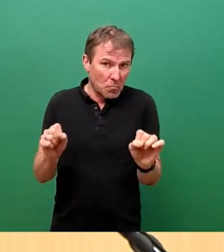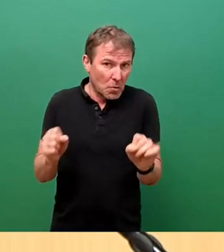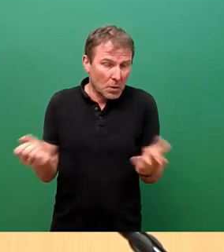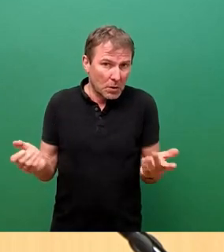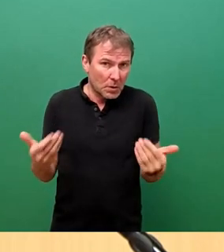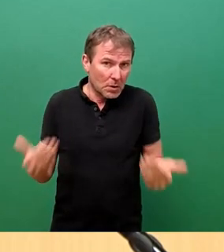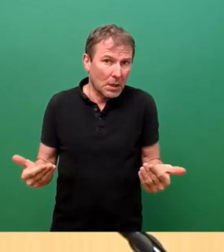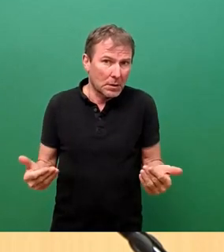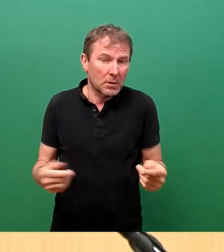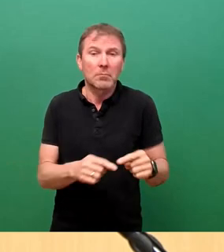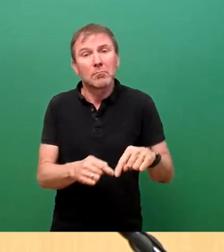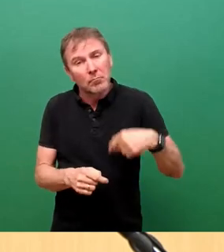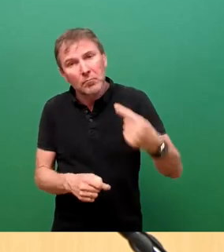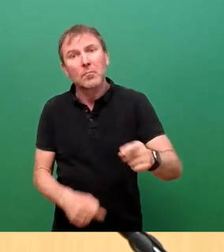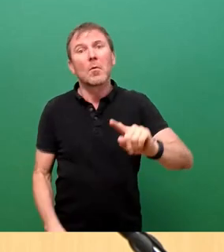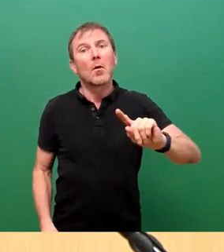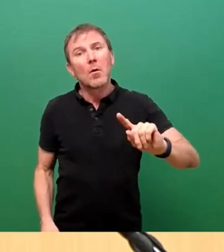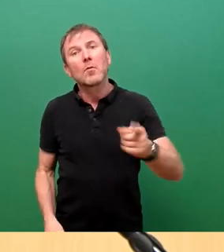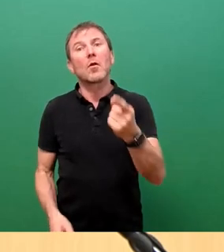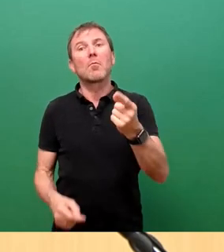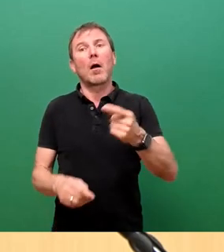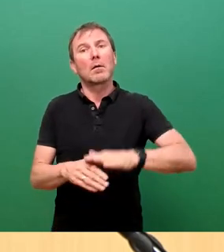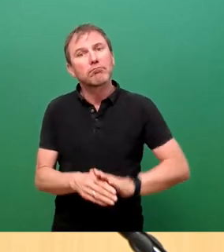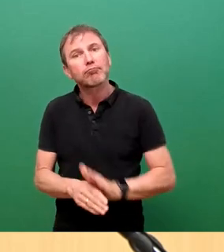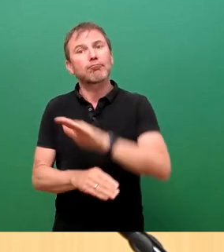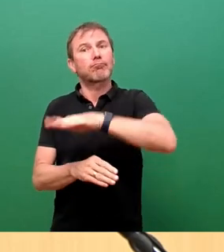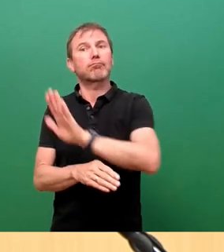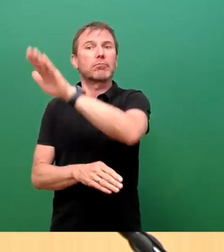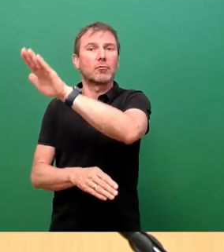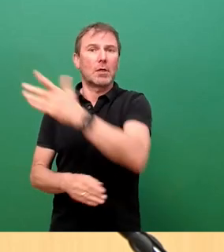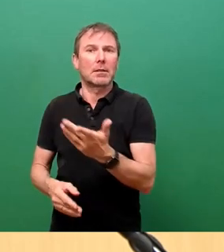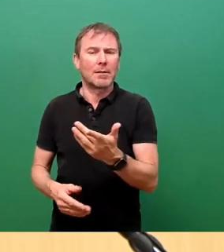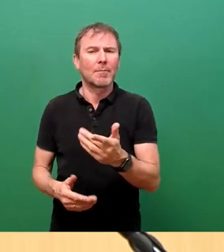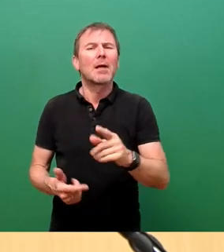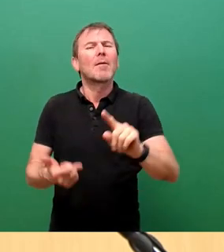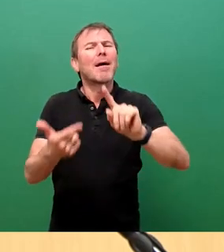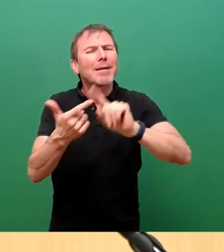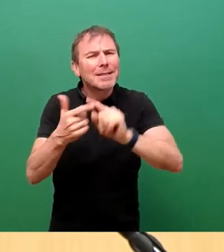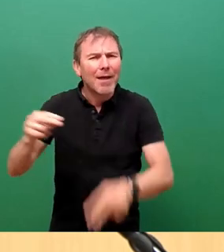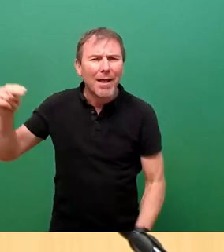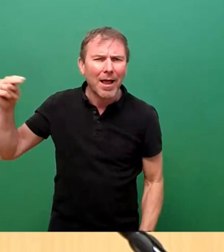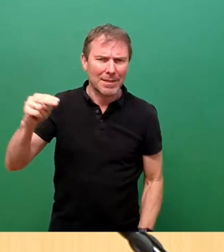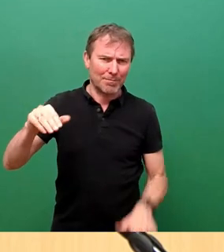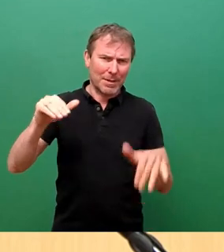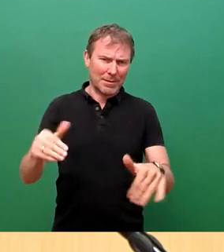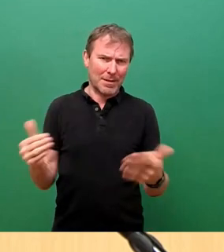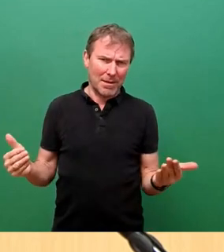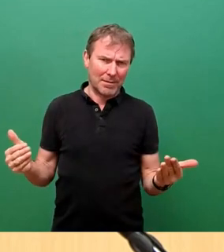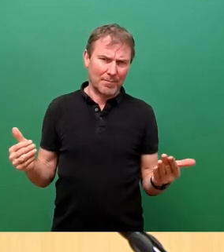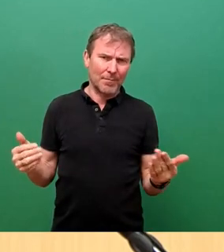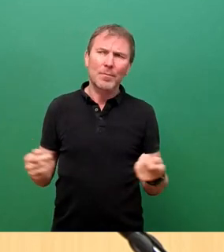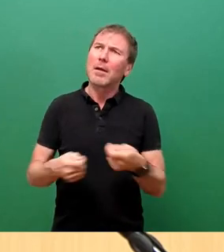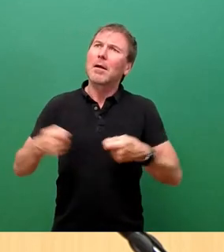werden, dass es natürlich nochmal eine Relevanz gibt. Es gibt aber einen zweiten Aspekt. Das ist, es wird im Bundestag